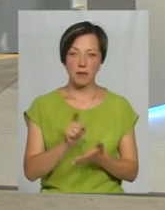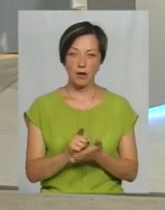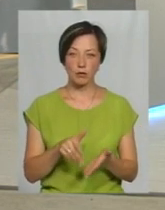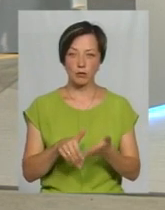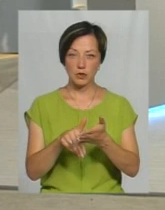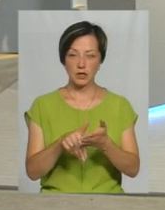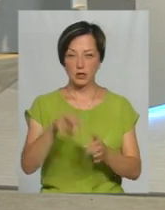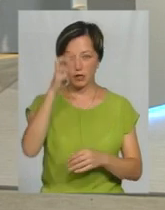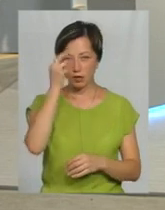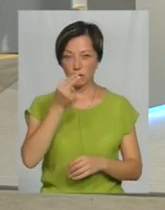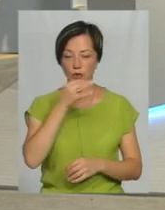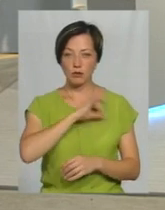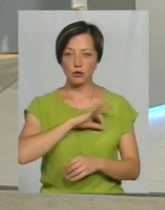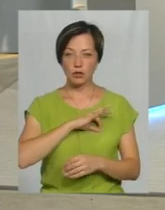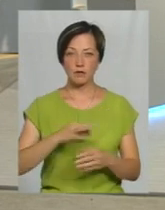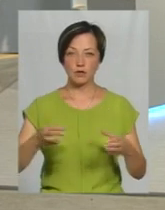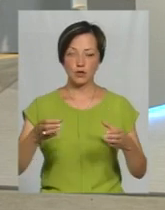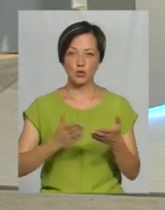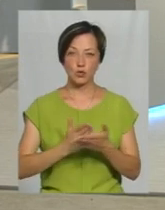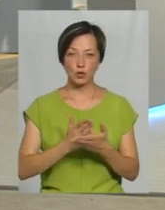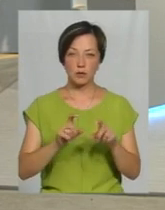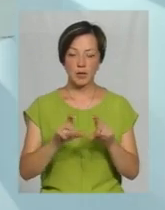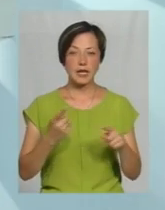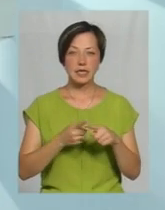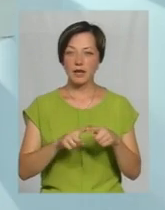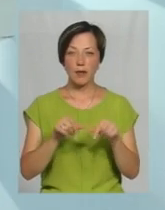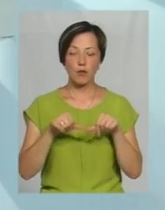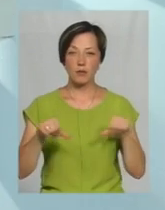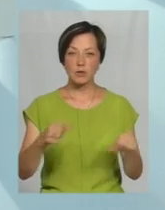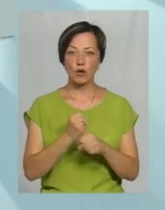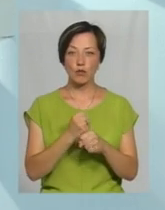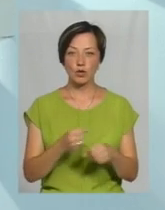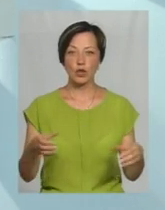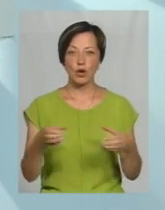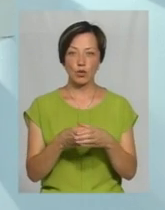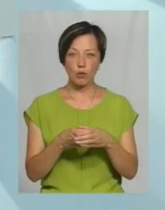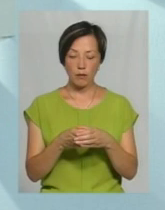допомогти Держпродспоживствою? Ну, це не комісія, це робоча група, да,